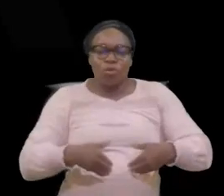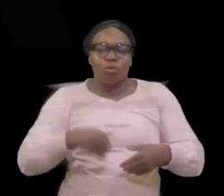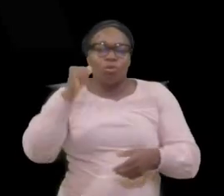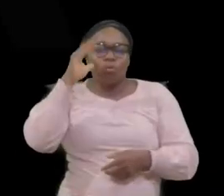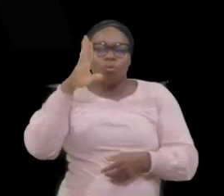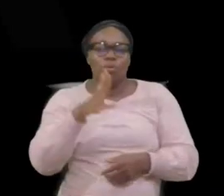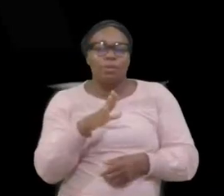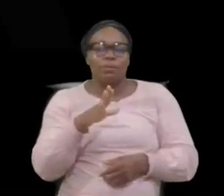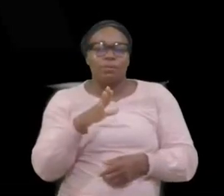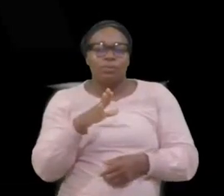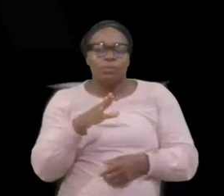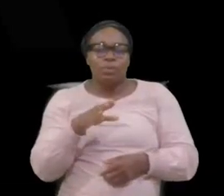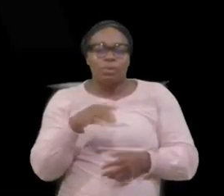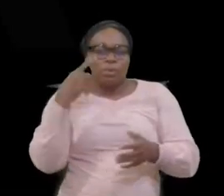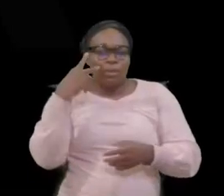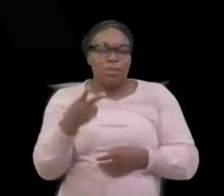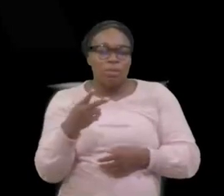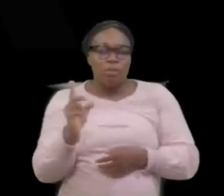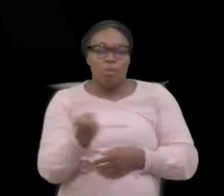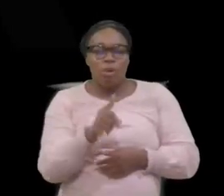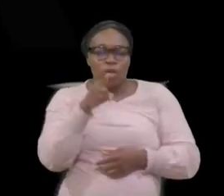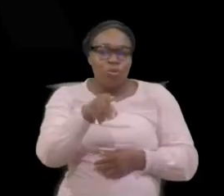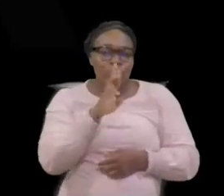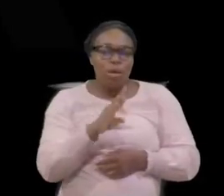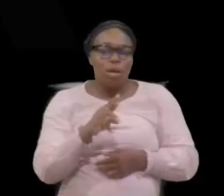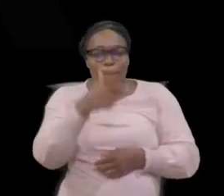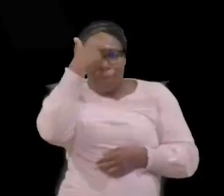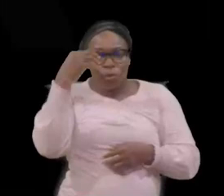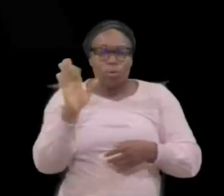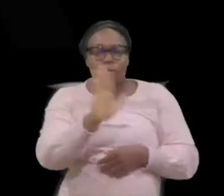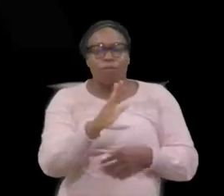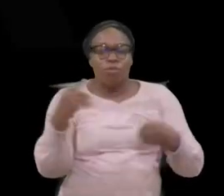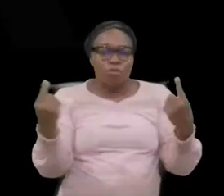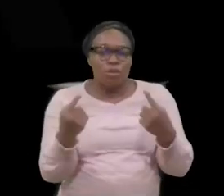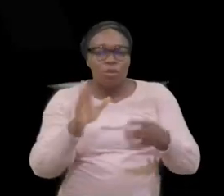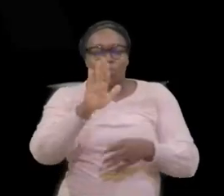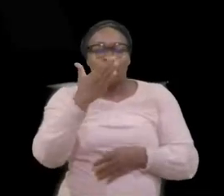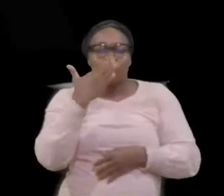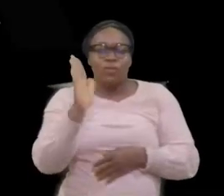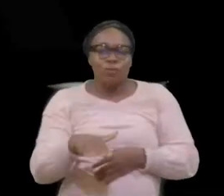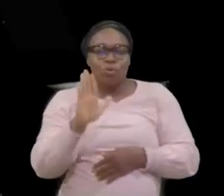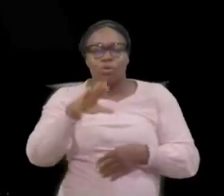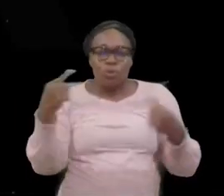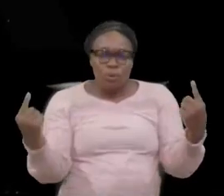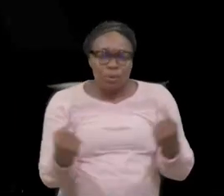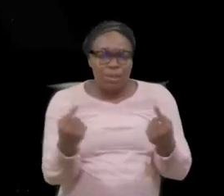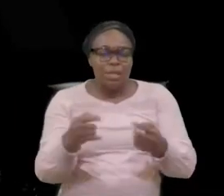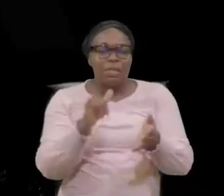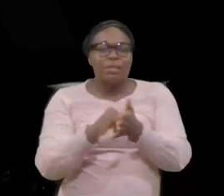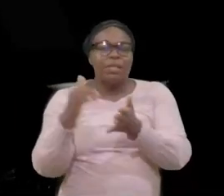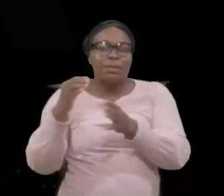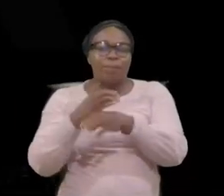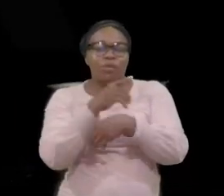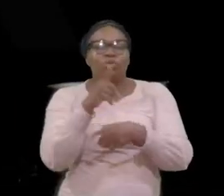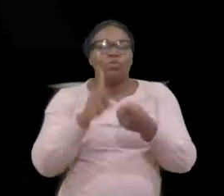Témoiselle, Regarde là où tu es. Et c'est ta transgression, C'est ton mal,'est ton péché, Qui